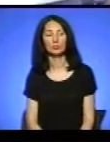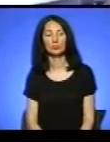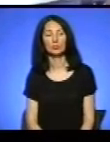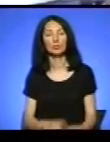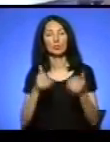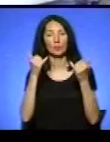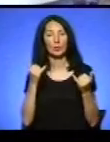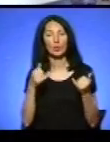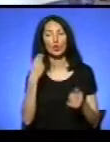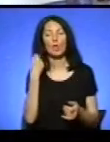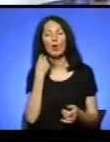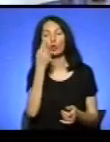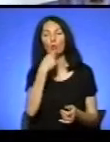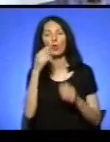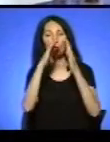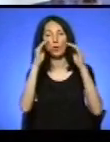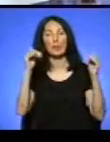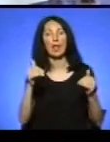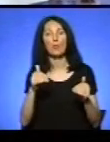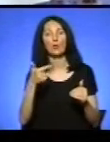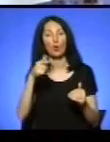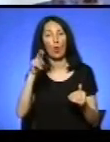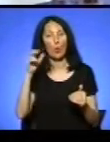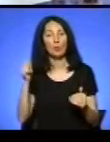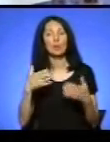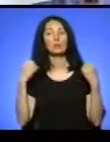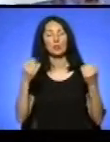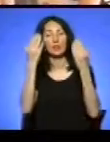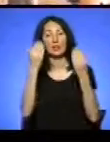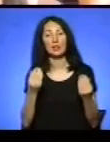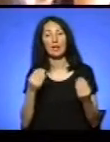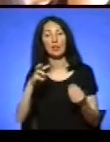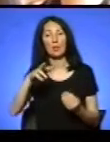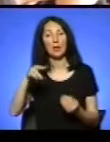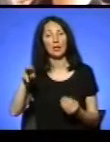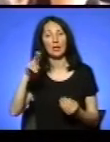Сьогодні в неглумовному таборі «Гоу Камп» – спортивний день. Марія Дауні проводить заняття з йоги.